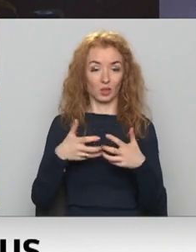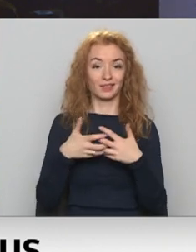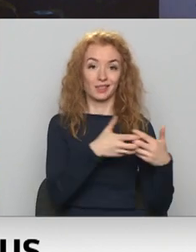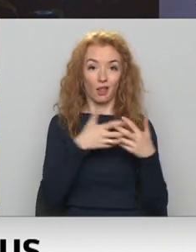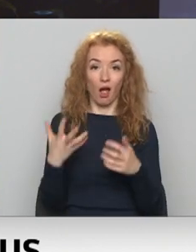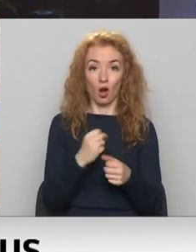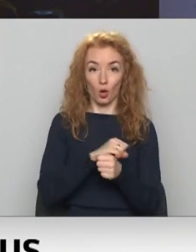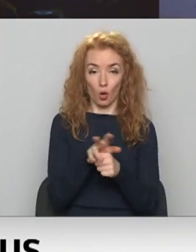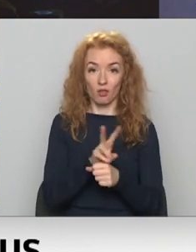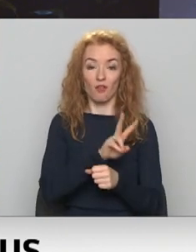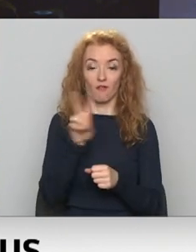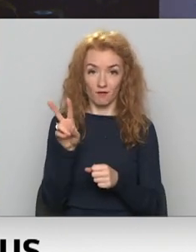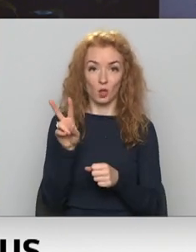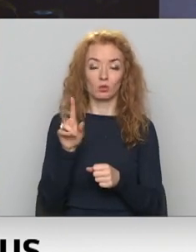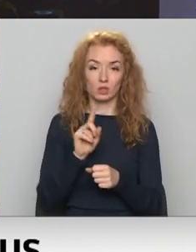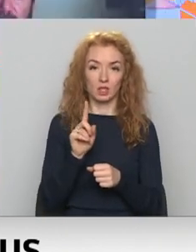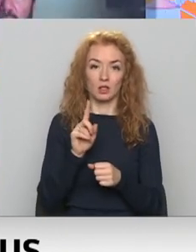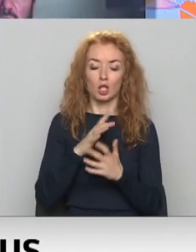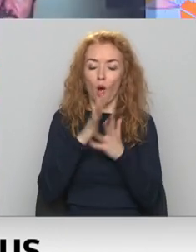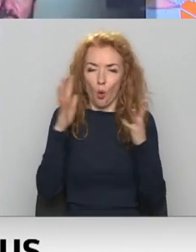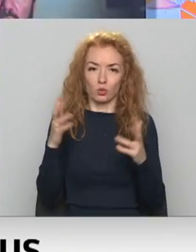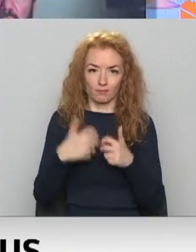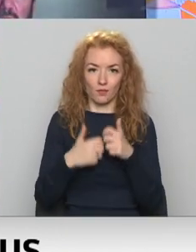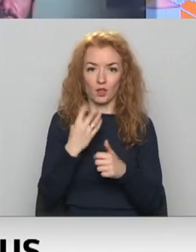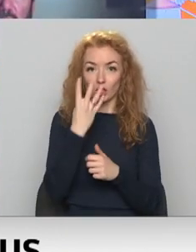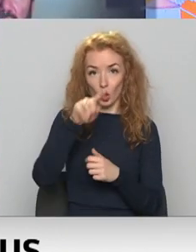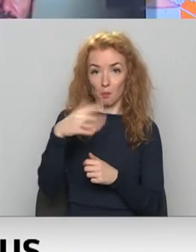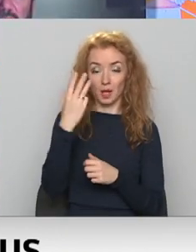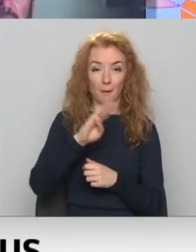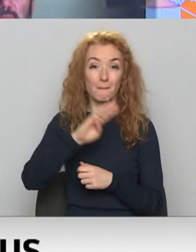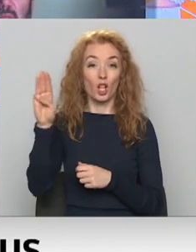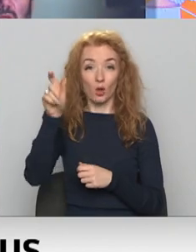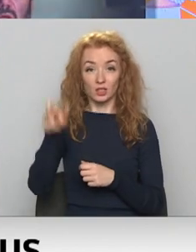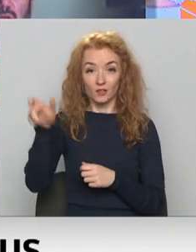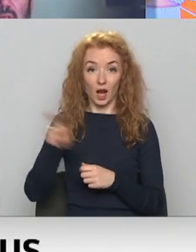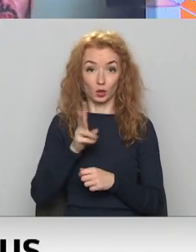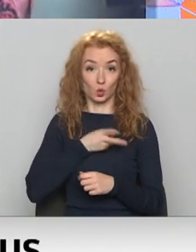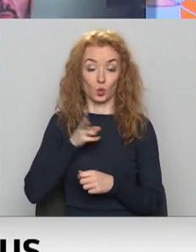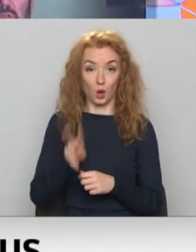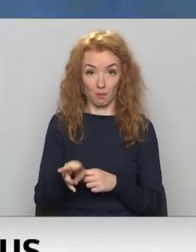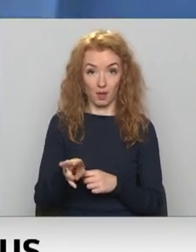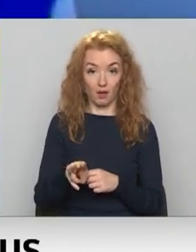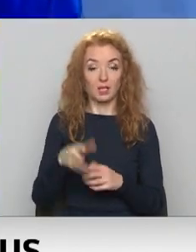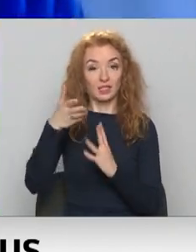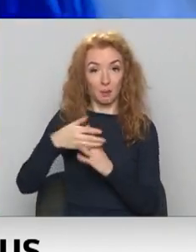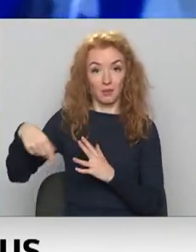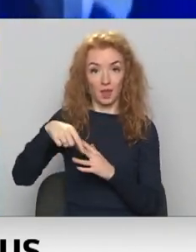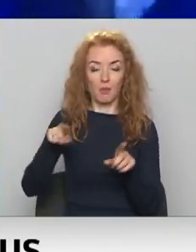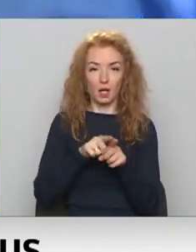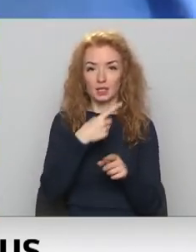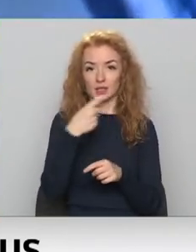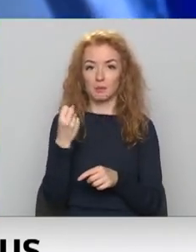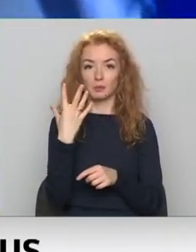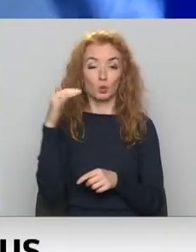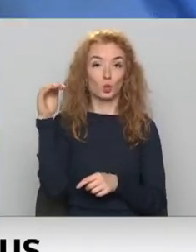prasījusi arī upurs. Starp 4,5 miljoniem no šīs slimības mirušajiem visā pasaulē ir arī vairāk nekā 115